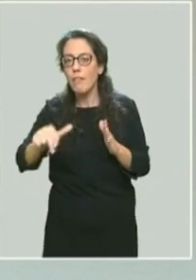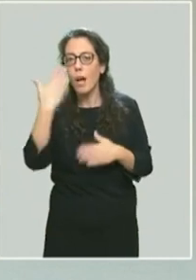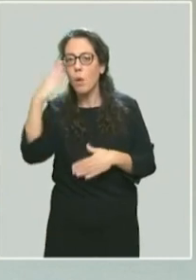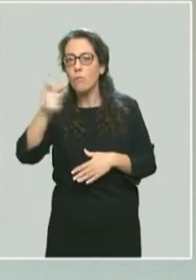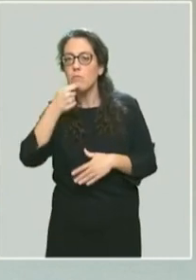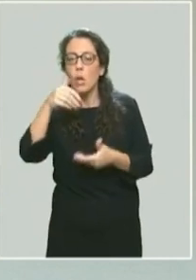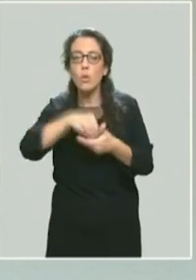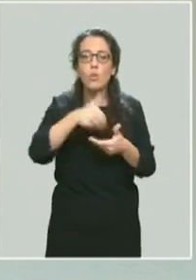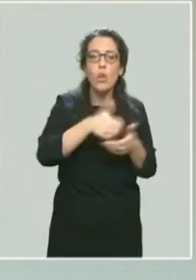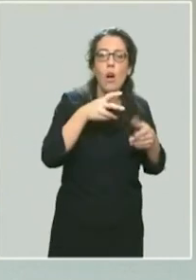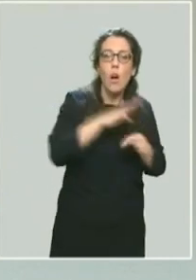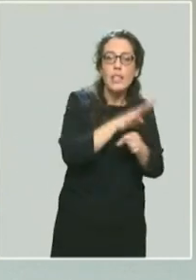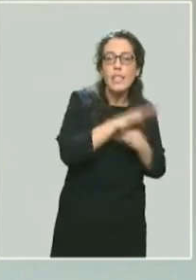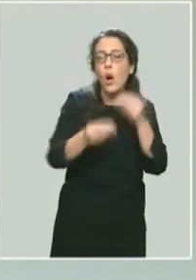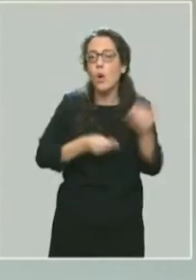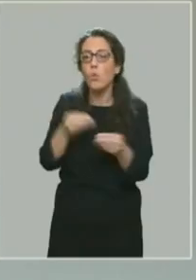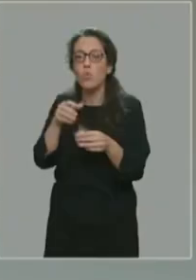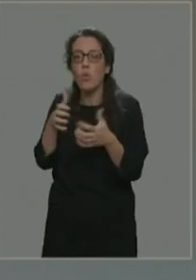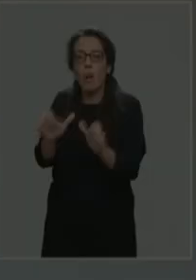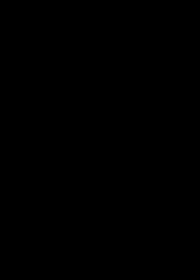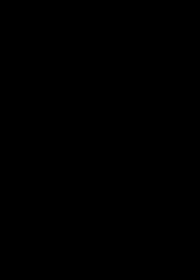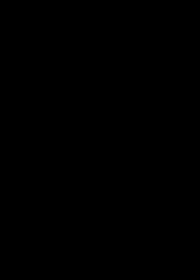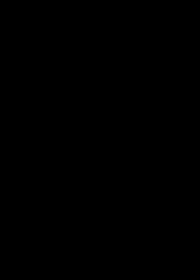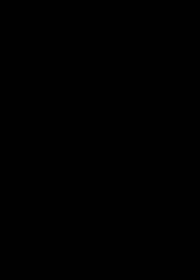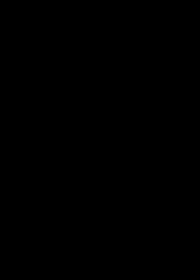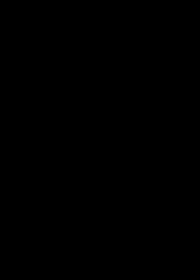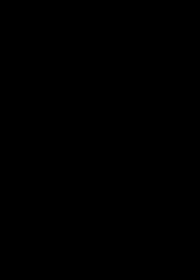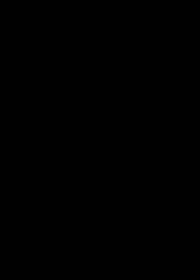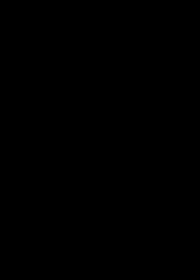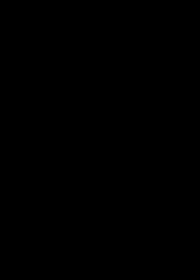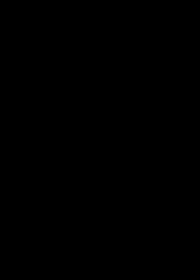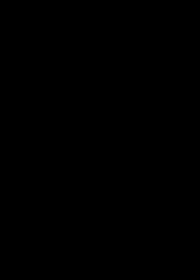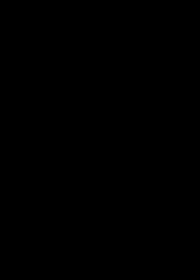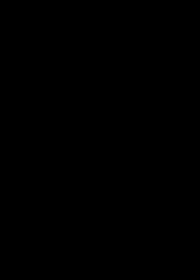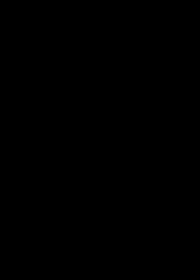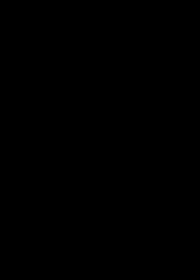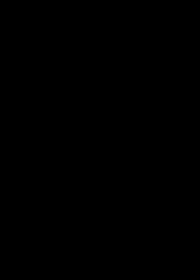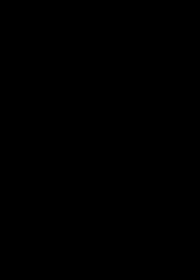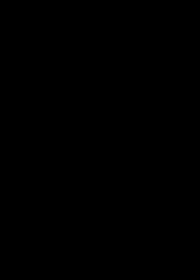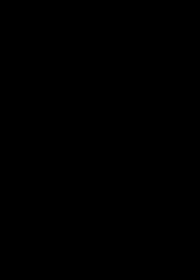ou d'antiviraux, qui viendront renforcer notre arsenal contre le Covid. ... Sous